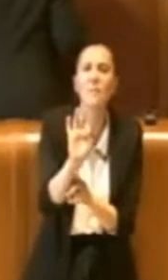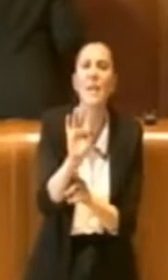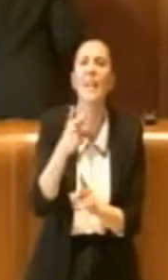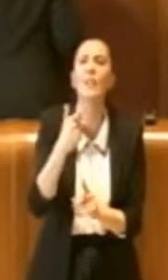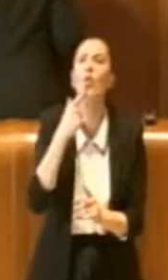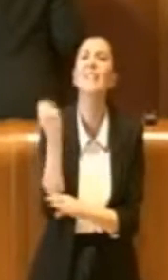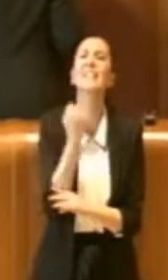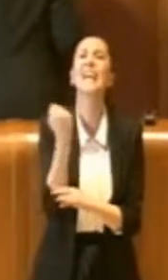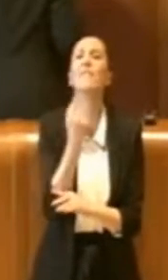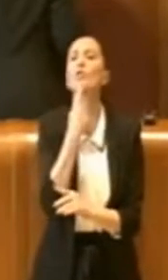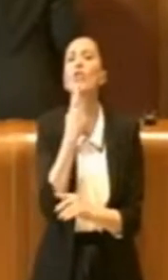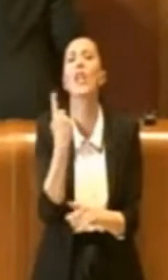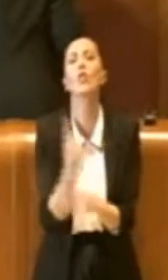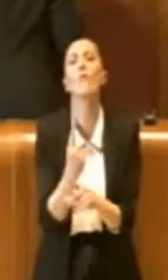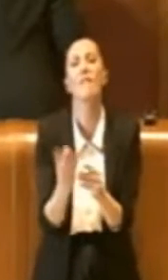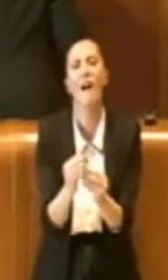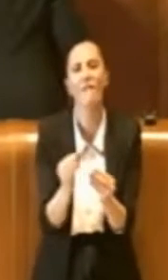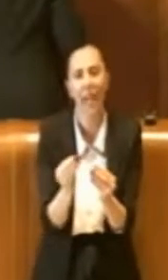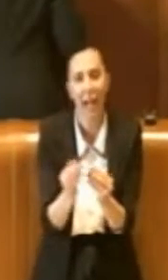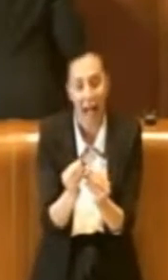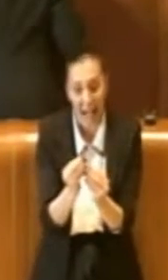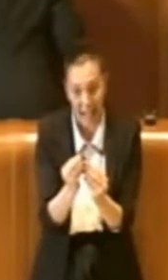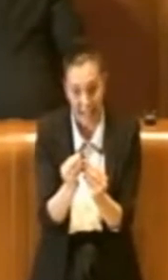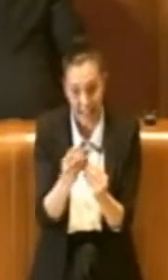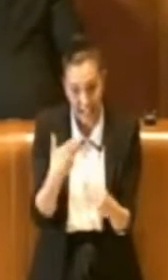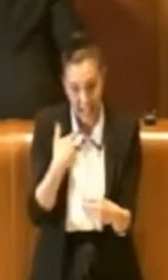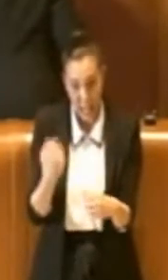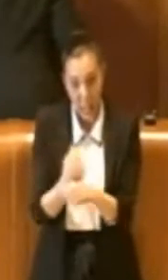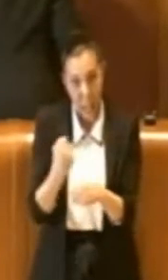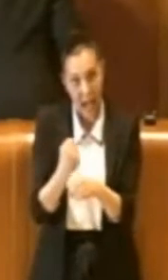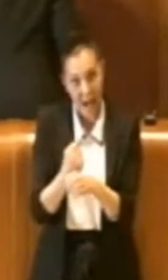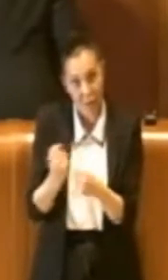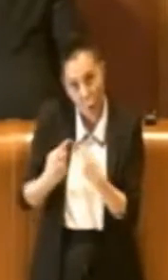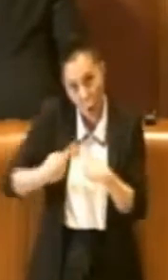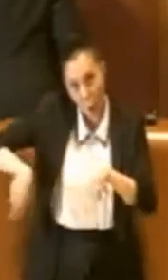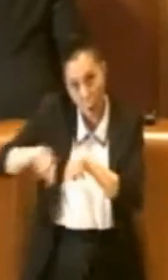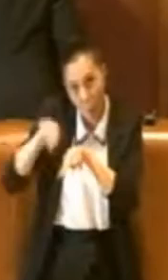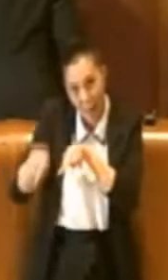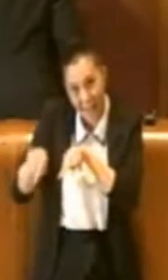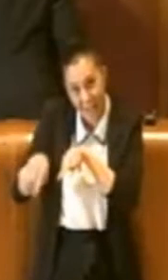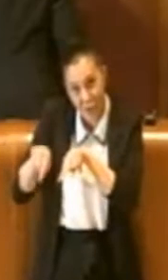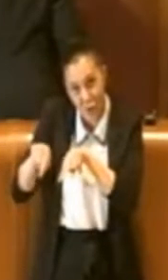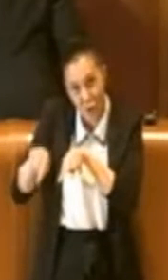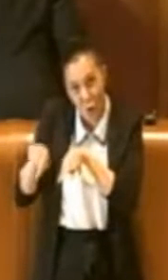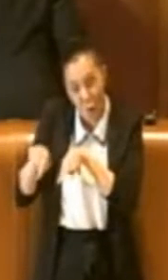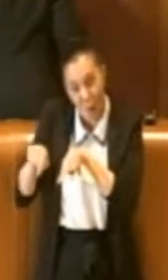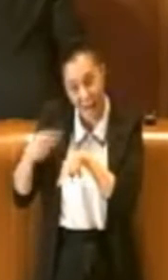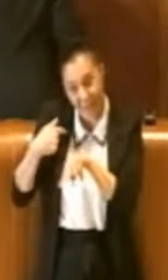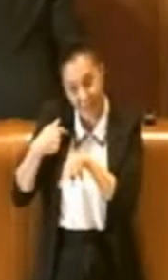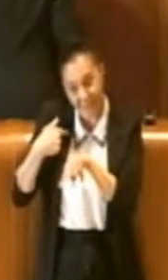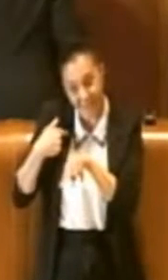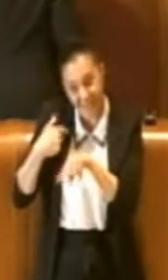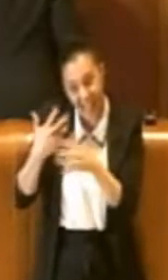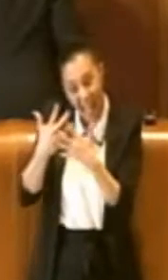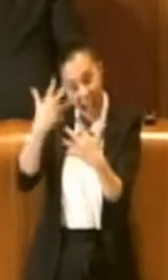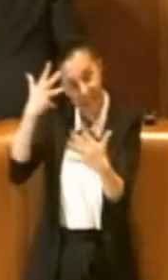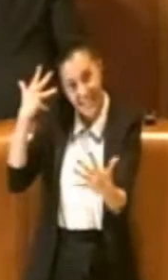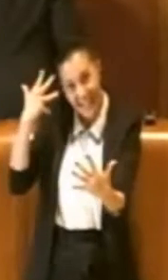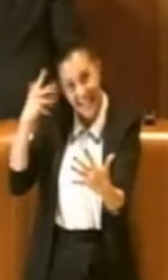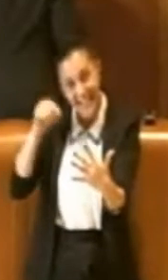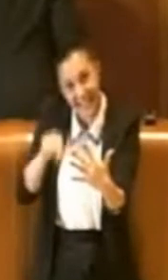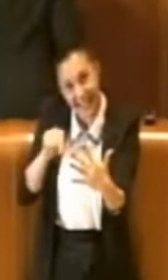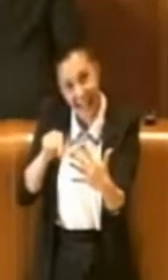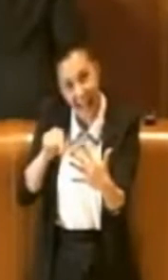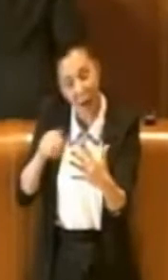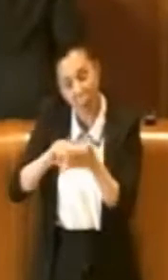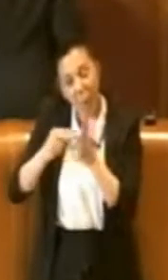il servizio. A fronte del lavoro effettuato dalla Commissione in cui abbiamo evidenziato che c'erano dei problemi